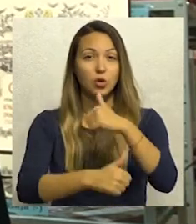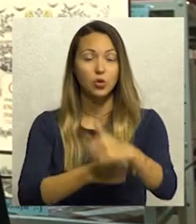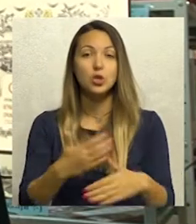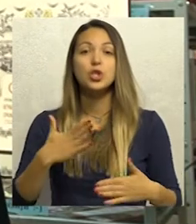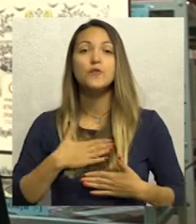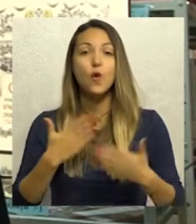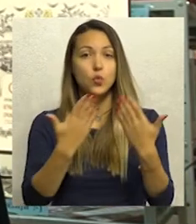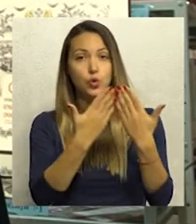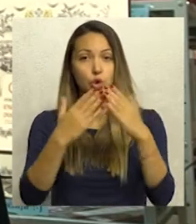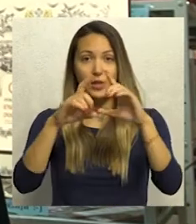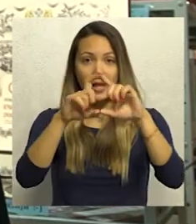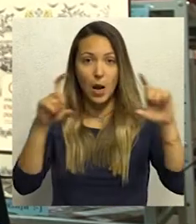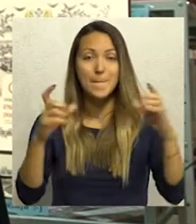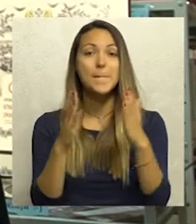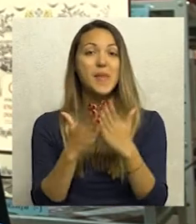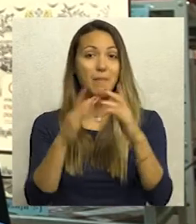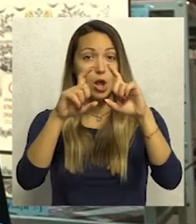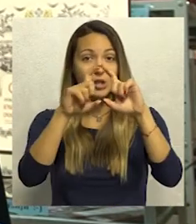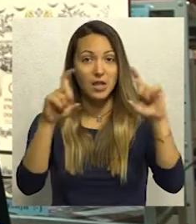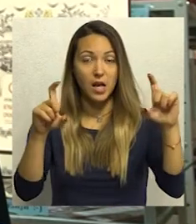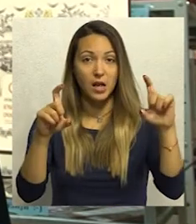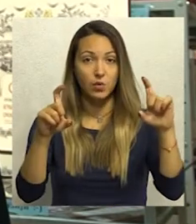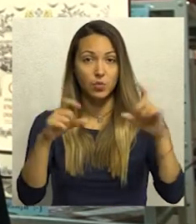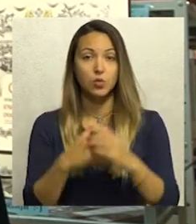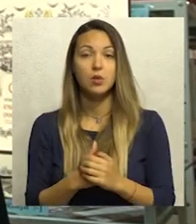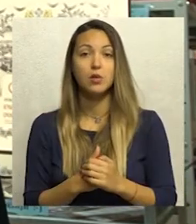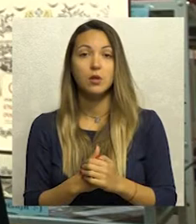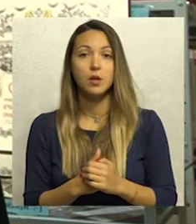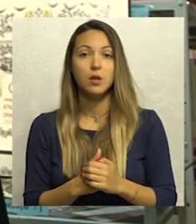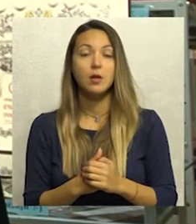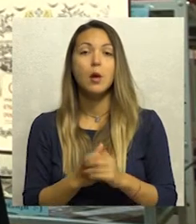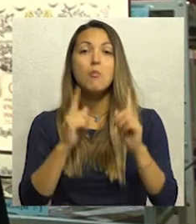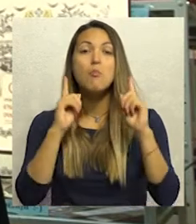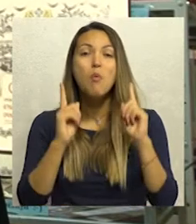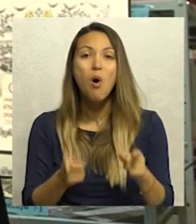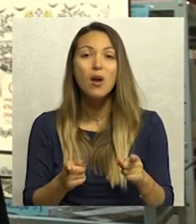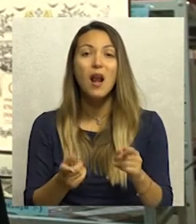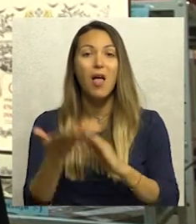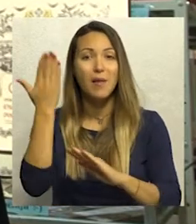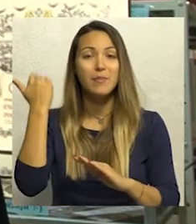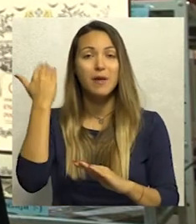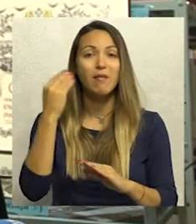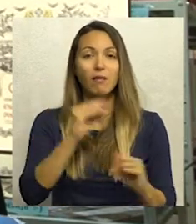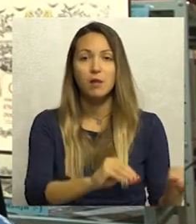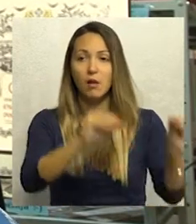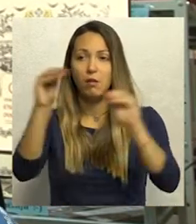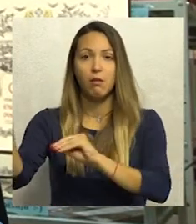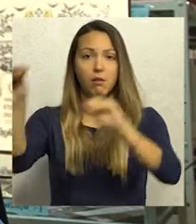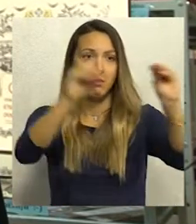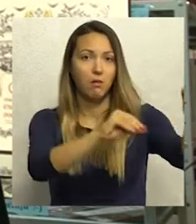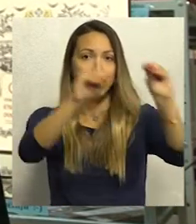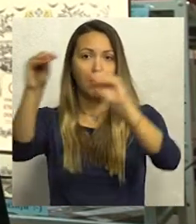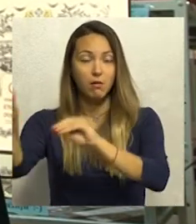čitaonicu, odnosno biblioteku, koja je umeđu vremenu morala više puta da menja prostore u kojima je radila,